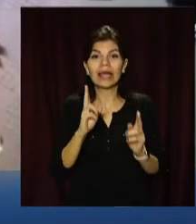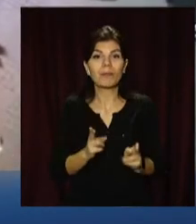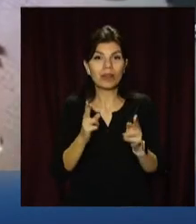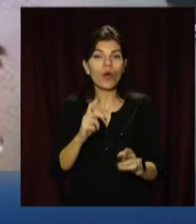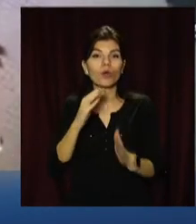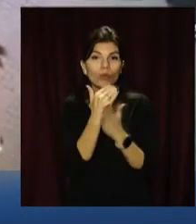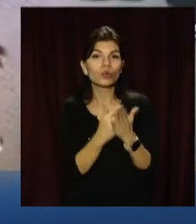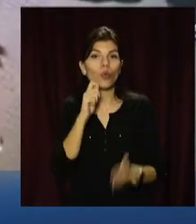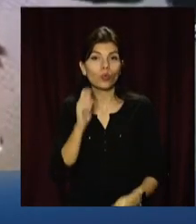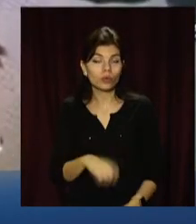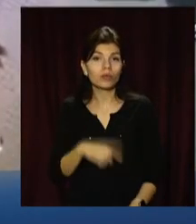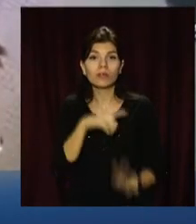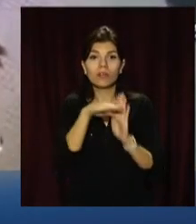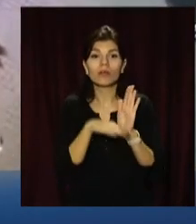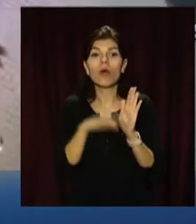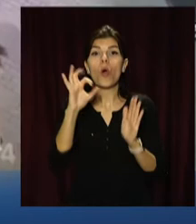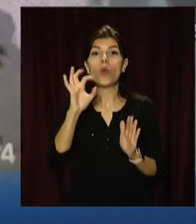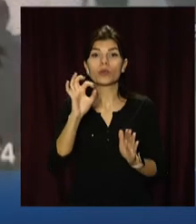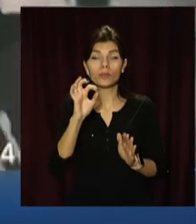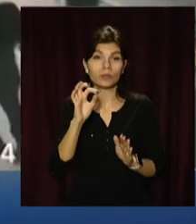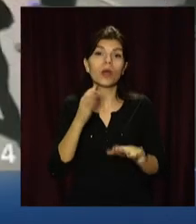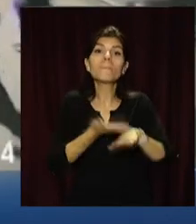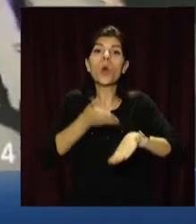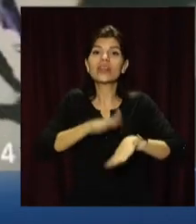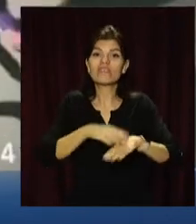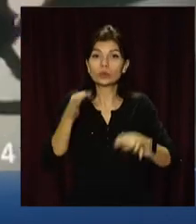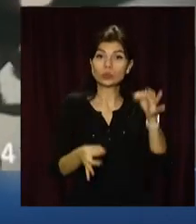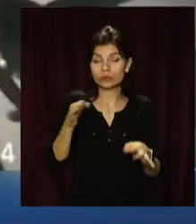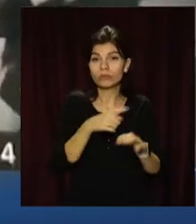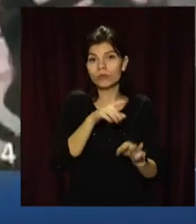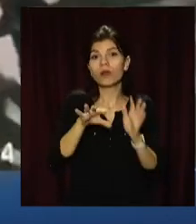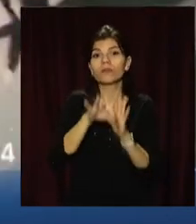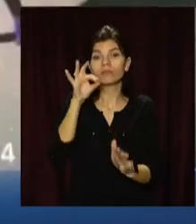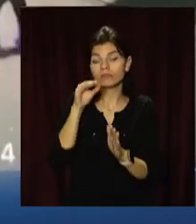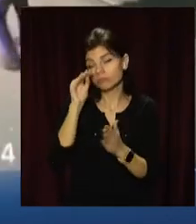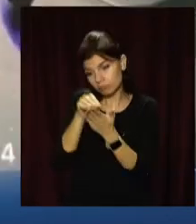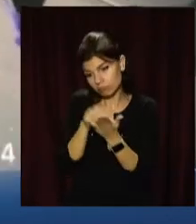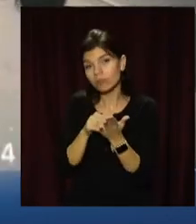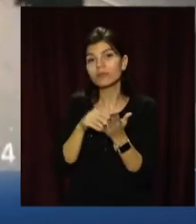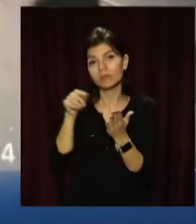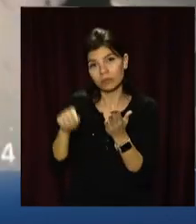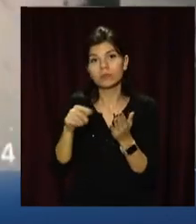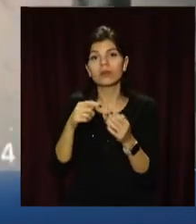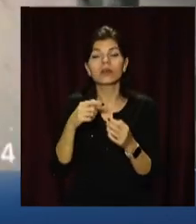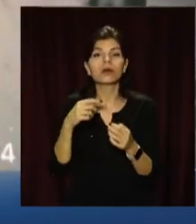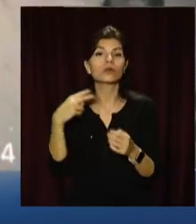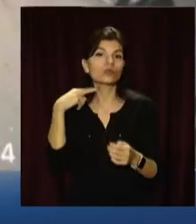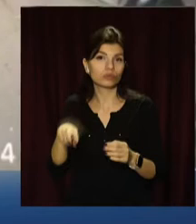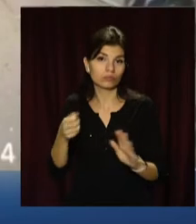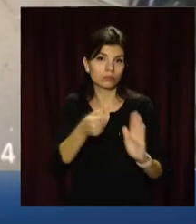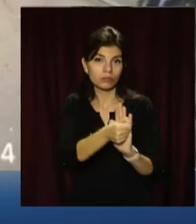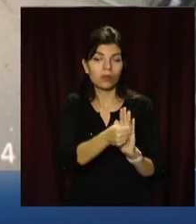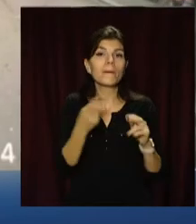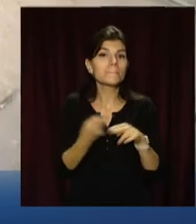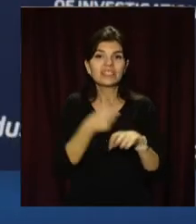Октябрьського районного суду міста Полтава поліцейському було обрано запобіжний захід у вигляді тримання під вартою без права внесення